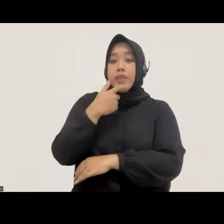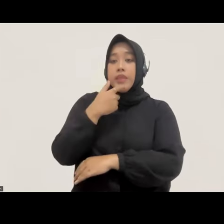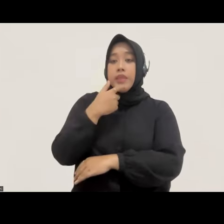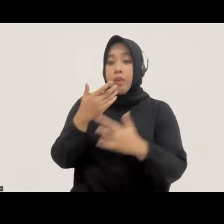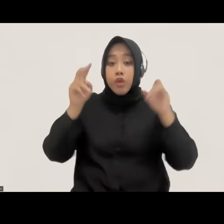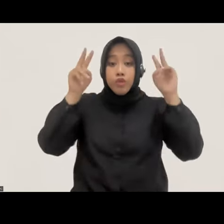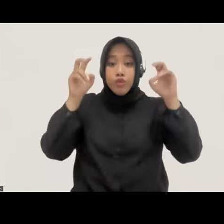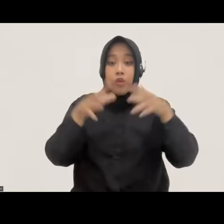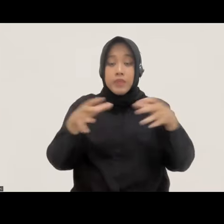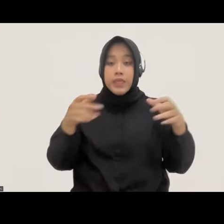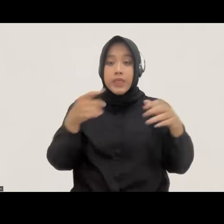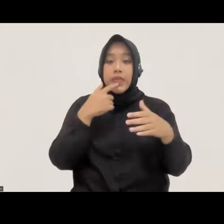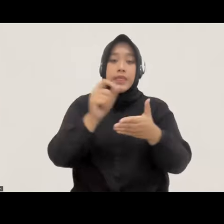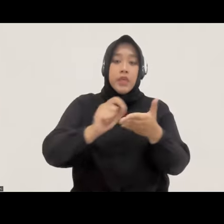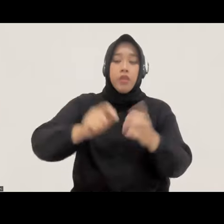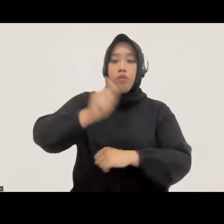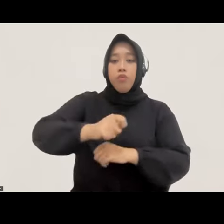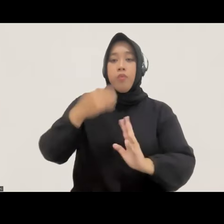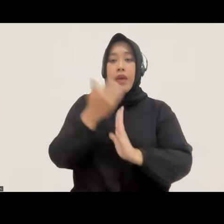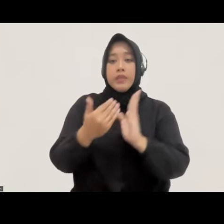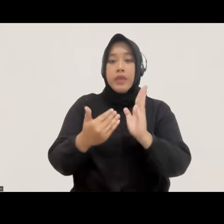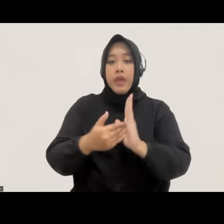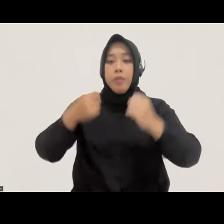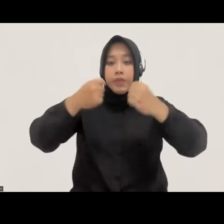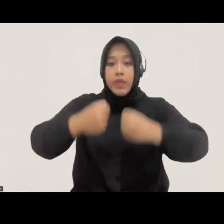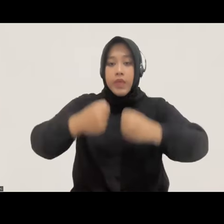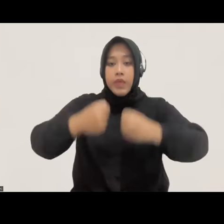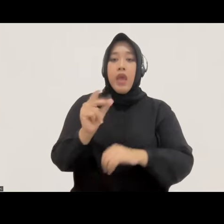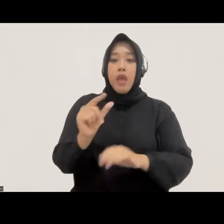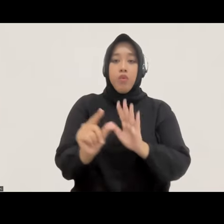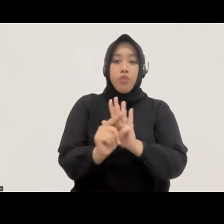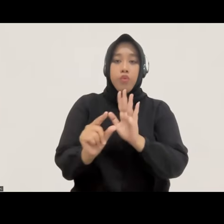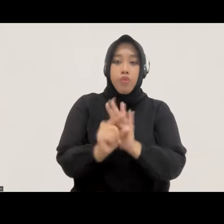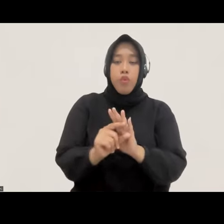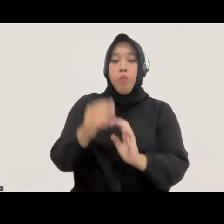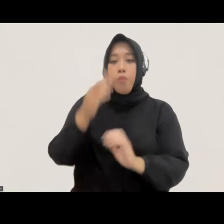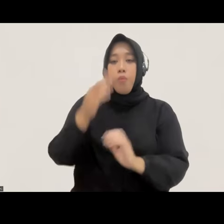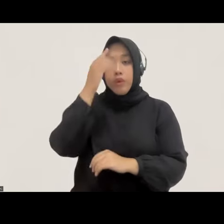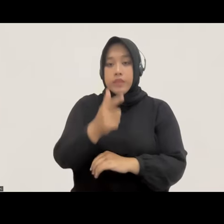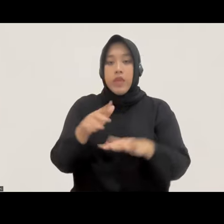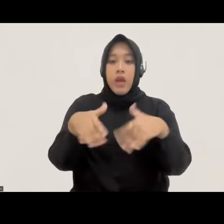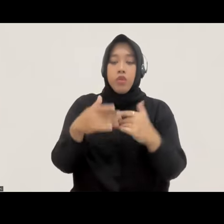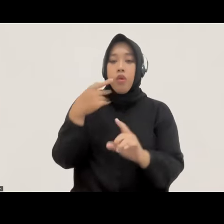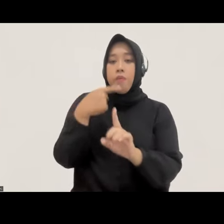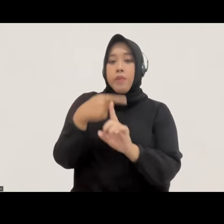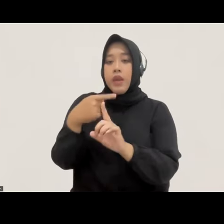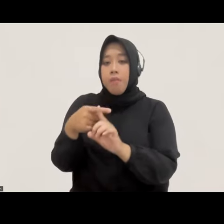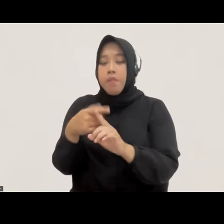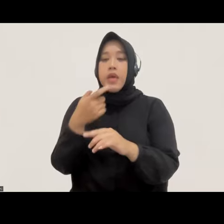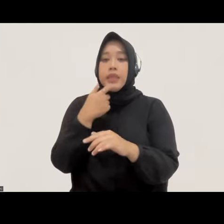besar yakni Catatan Hukum Acara Pidana dalam LU Polri, memperkuat akutabilitas atau menambah kewenangan.